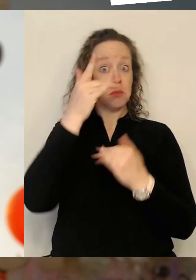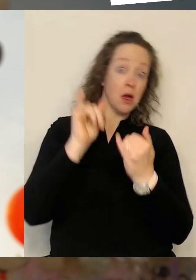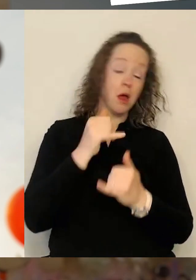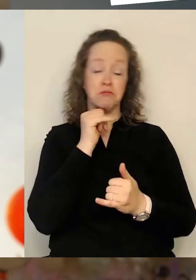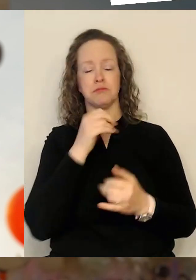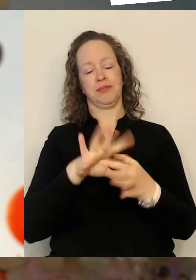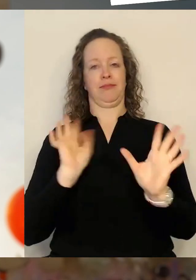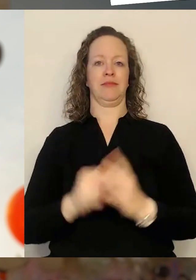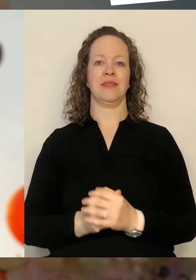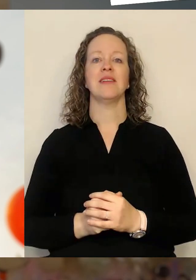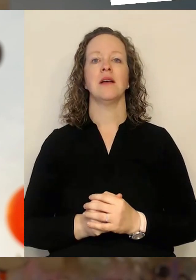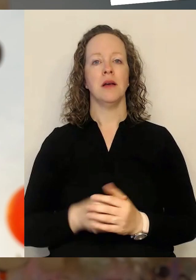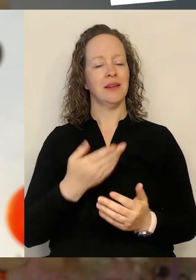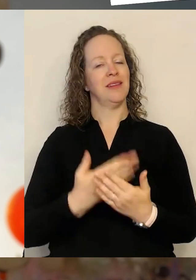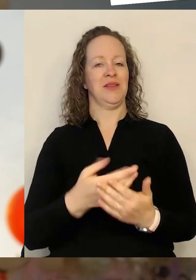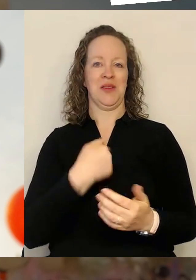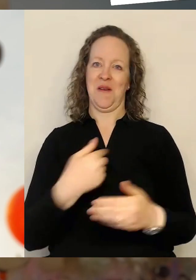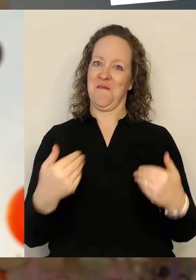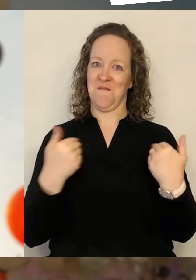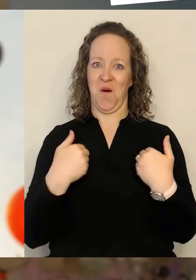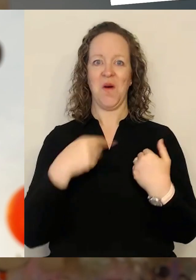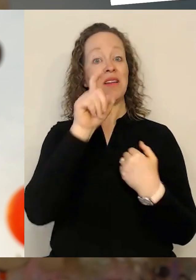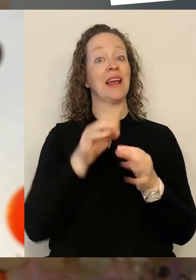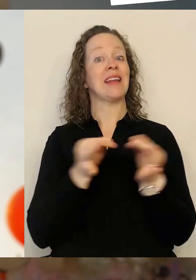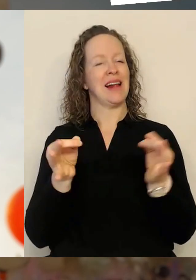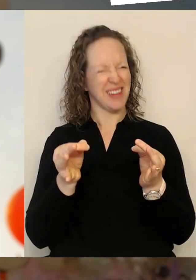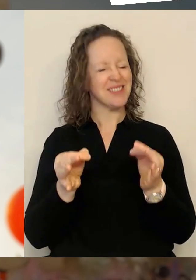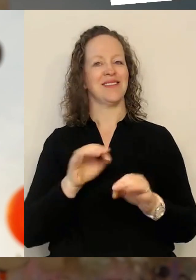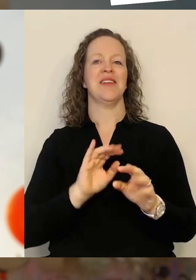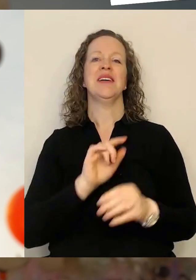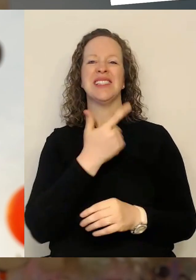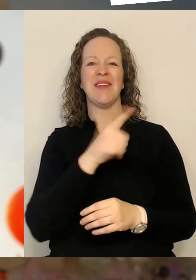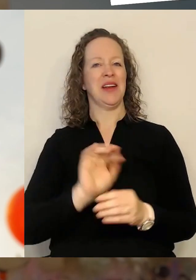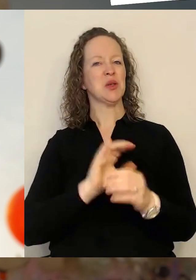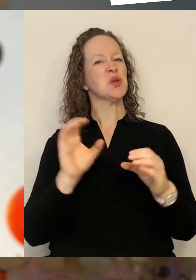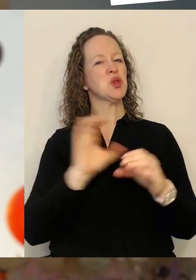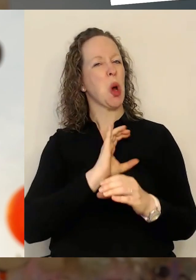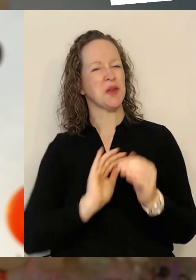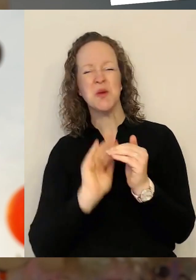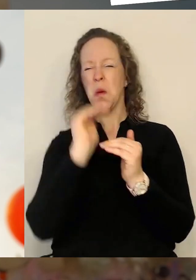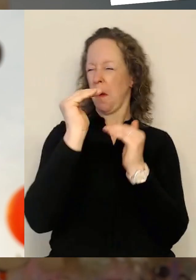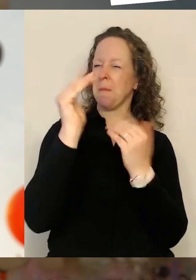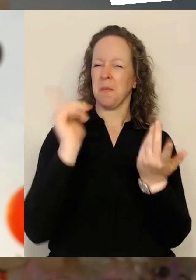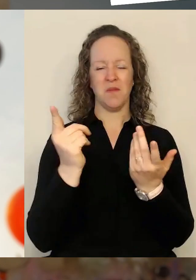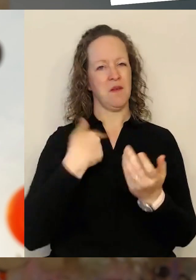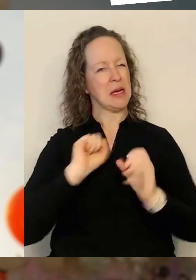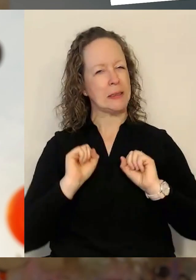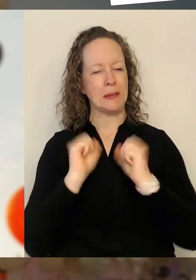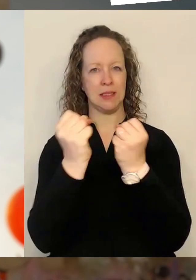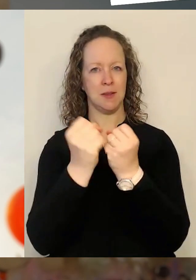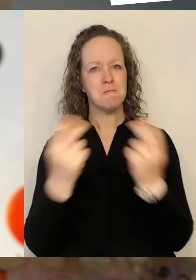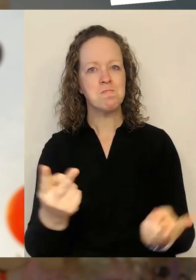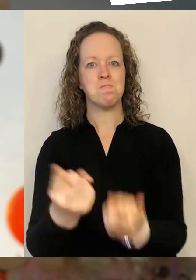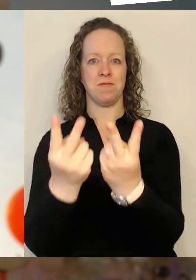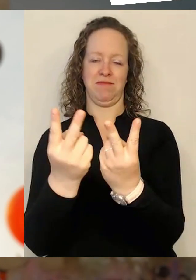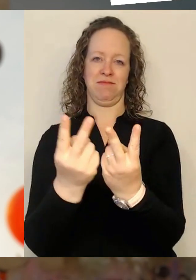2000 Chancen uns ein Stück voranbringt. Ich danke Ihnen allen, dass Sie diese Projekte auf die Beine gestellt